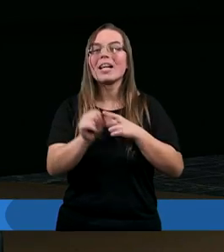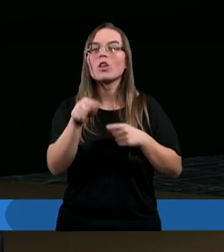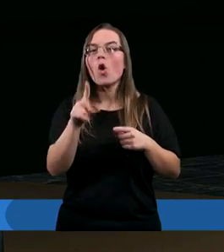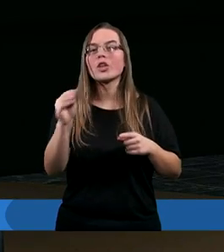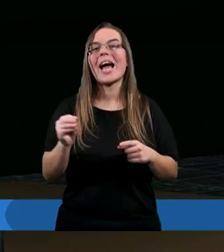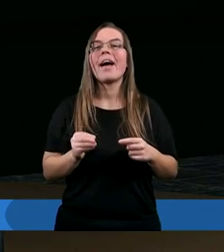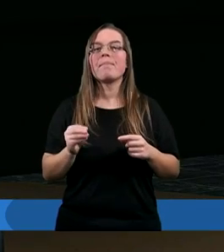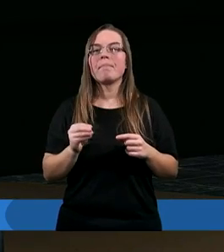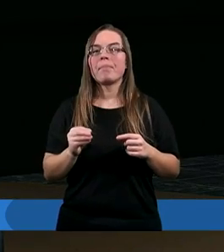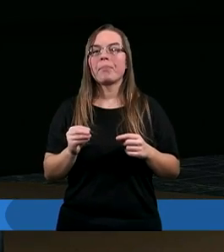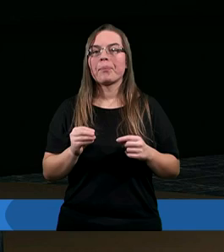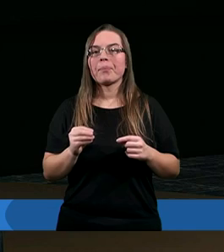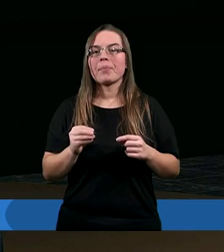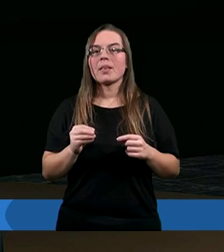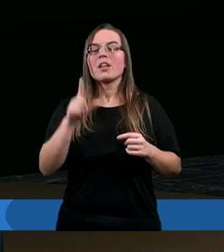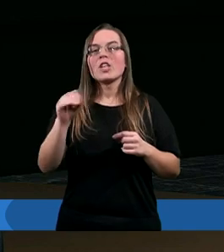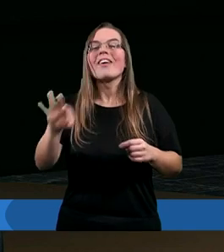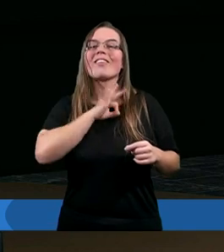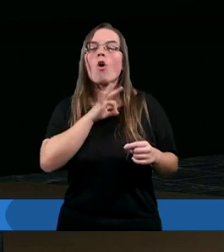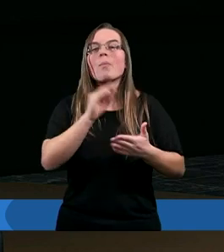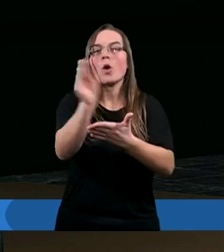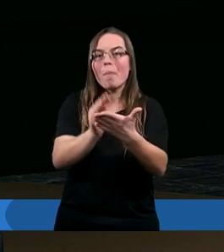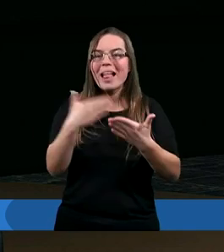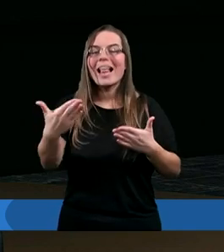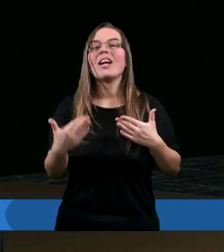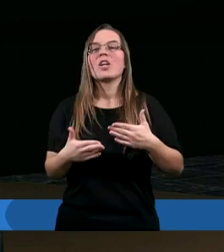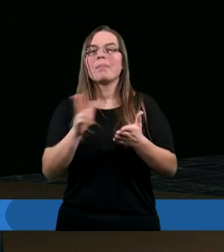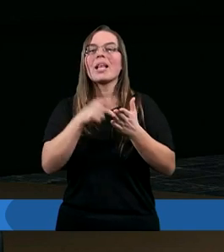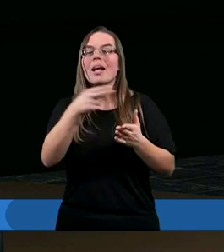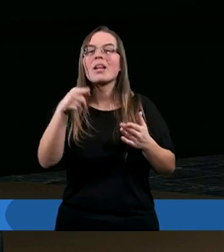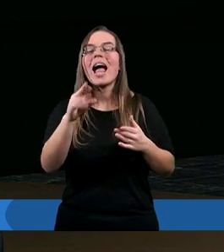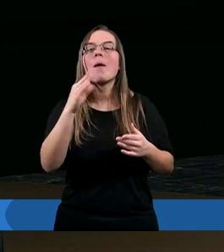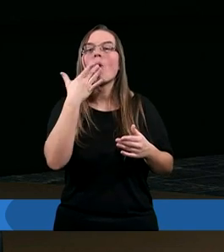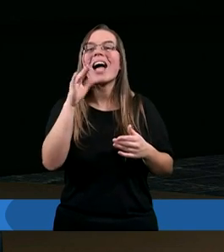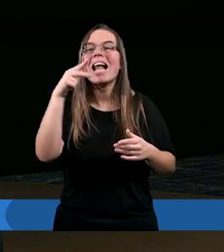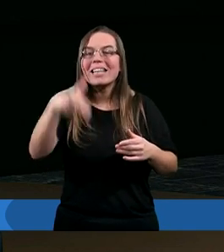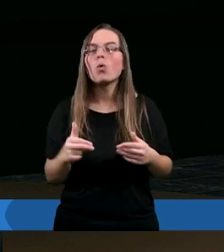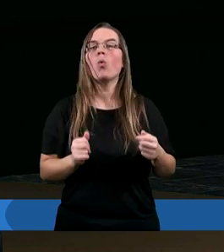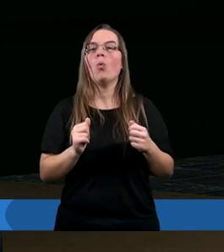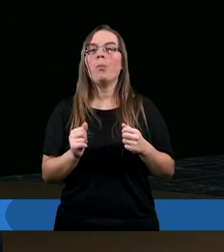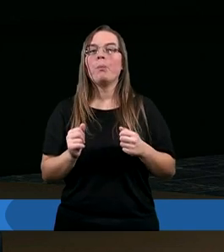są liczne komentarze na temat mowy elichu.